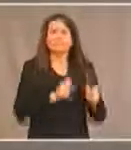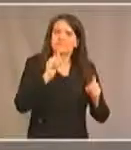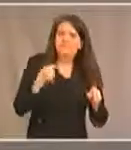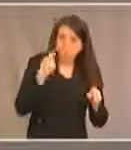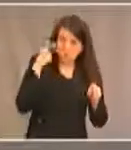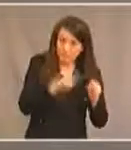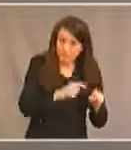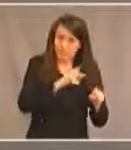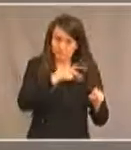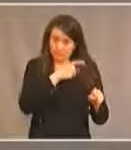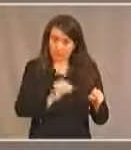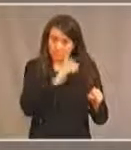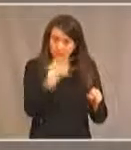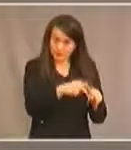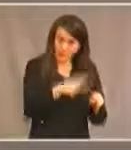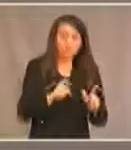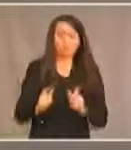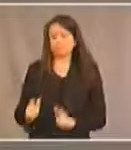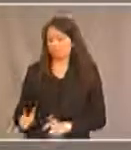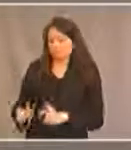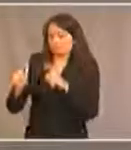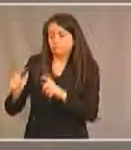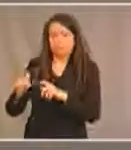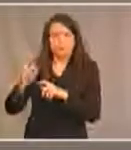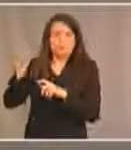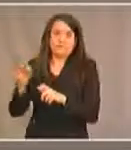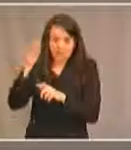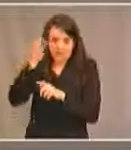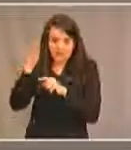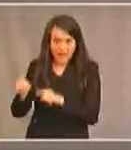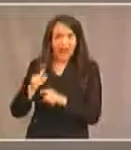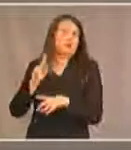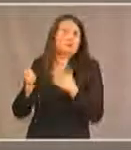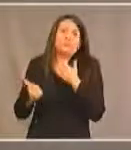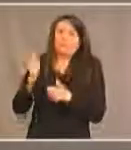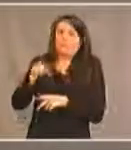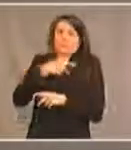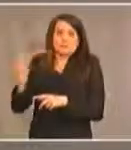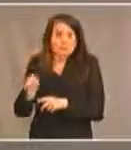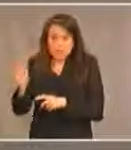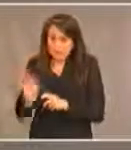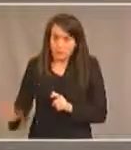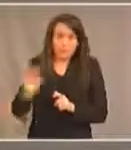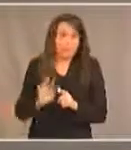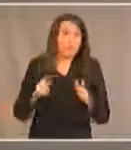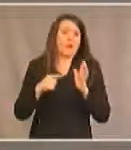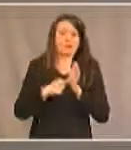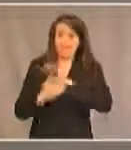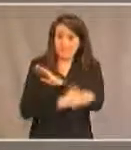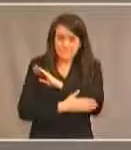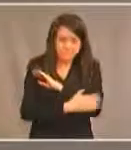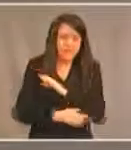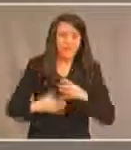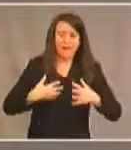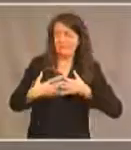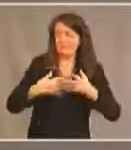ontarien, les édifices des sociétés d'État du gouvernement ontarien, ce sont les édifices publics, les parcs de l'Ontario, les